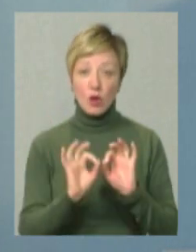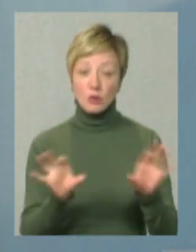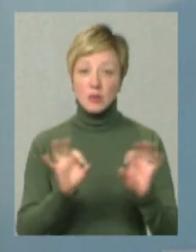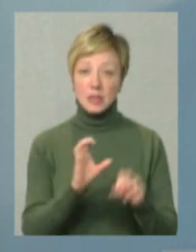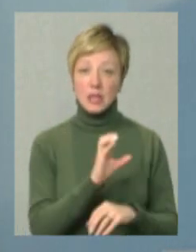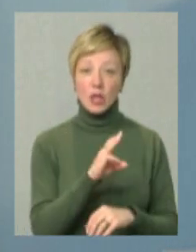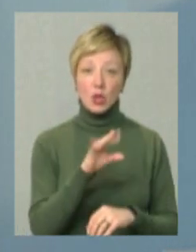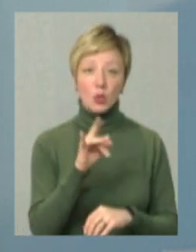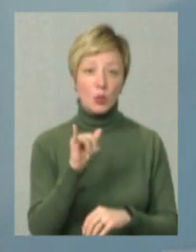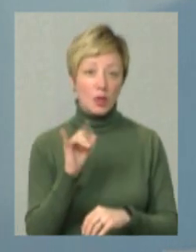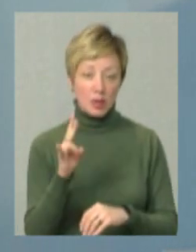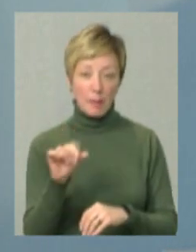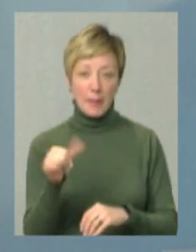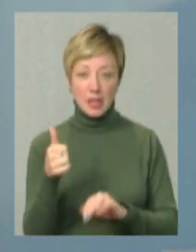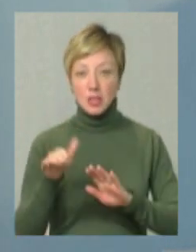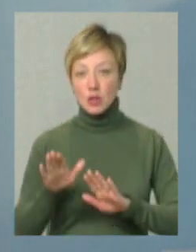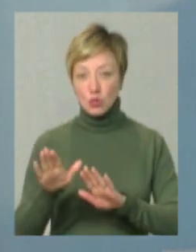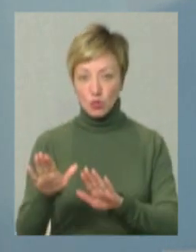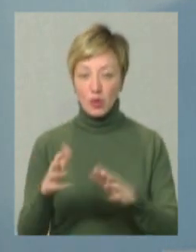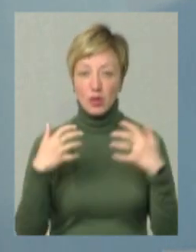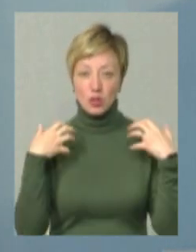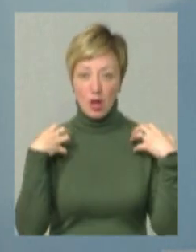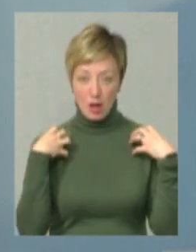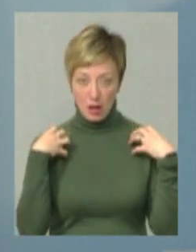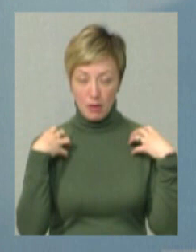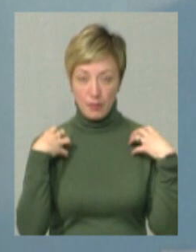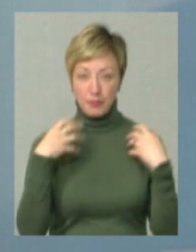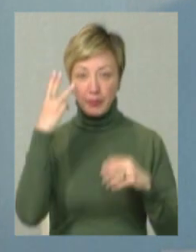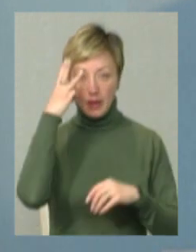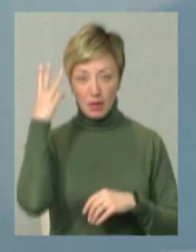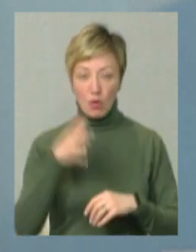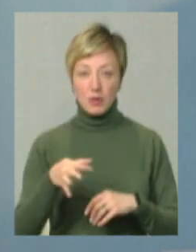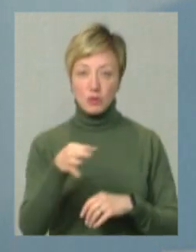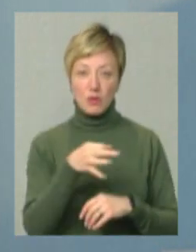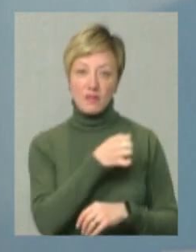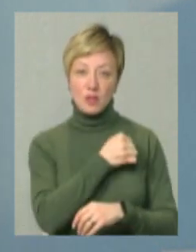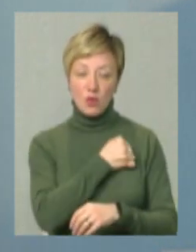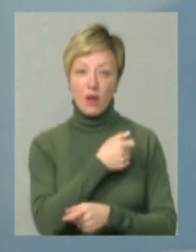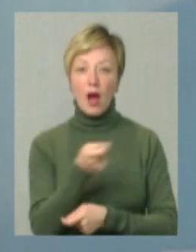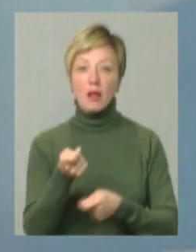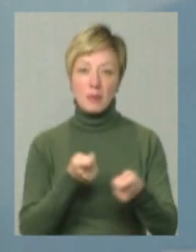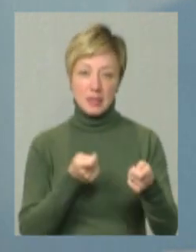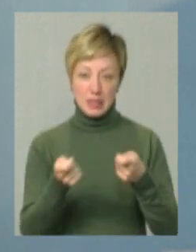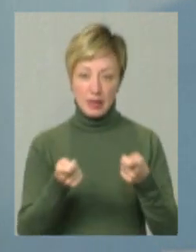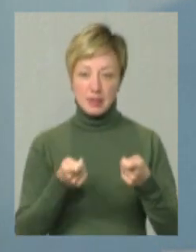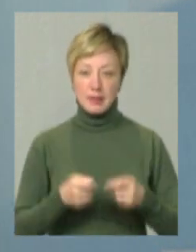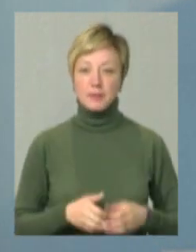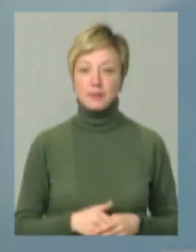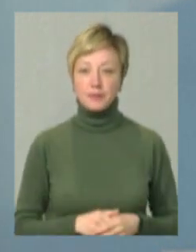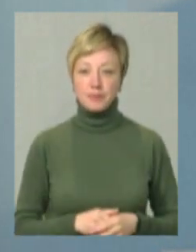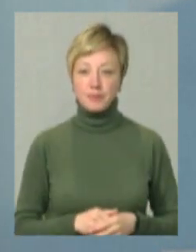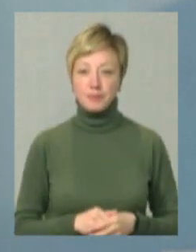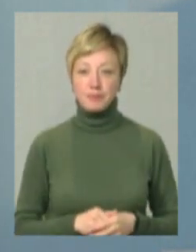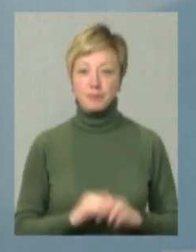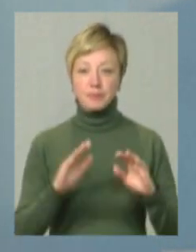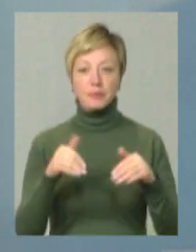розповів Сергій Тюрін, перший заступник начальника Хмельницької обласної військової адміністрації.